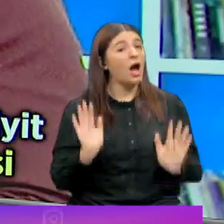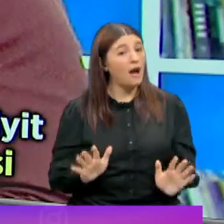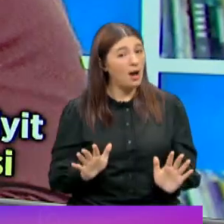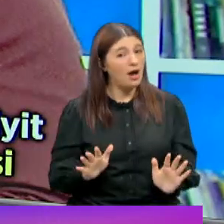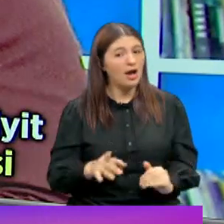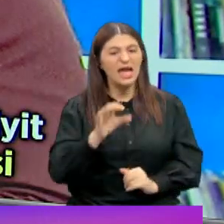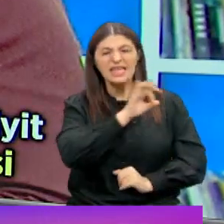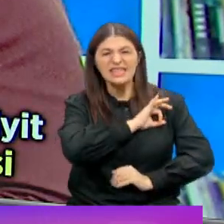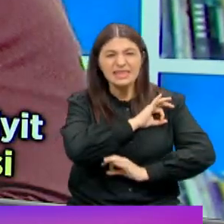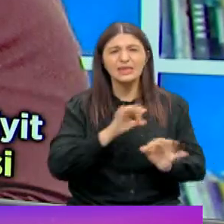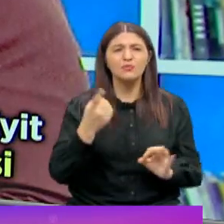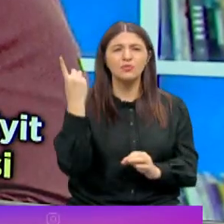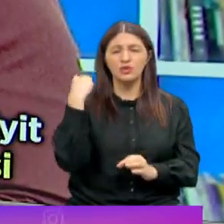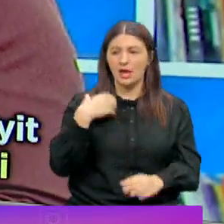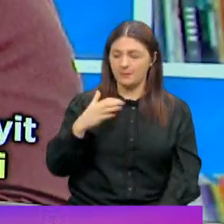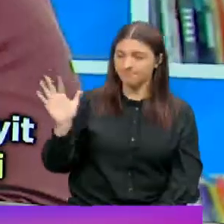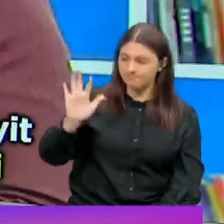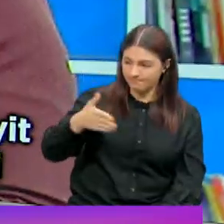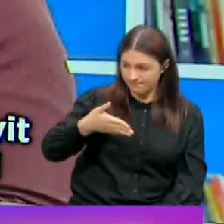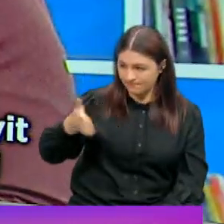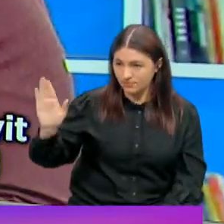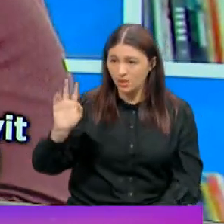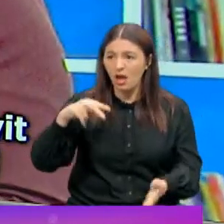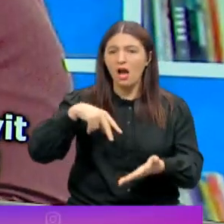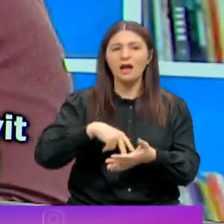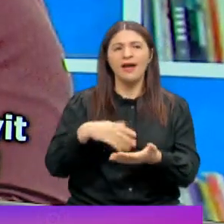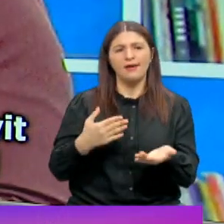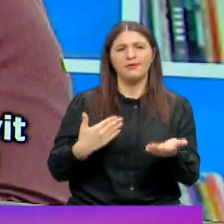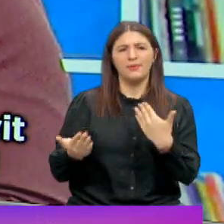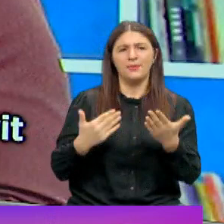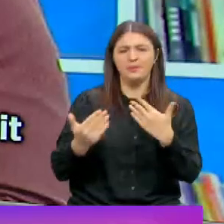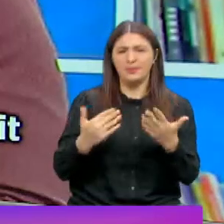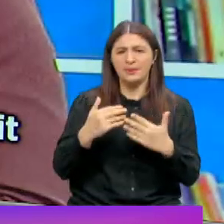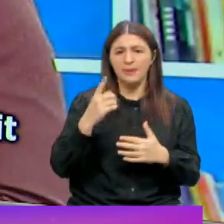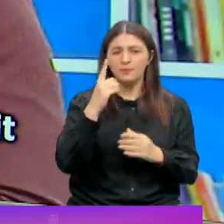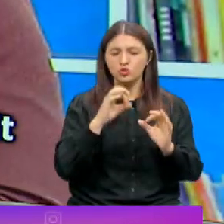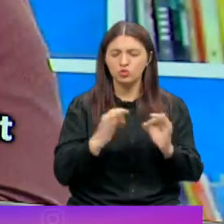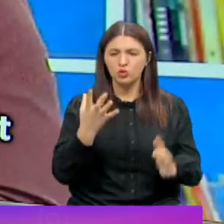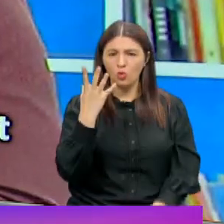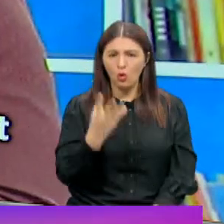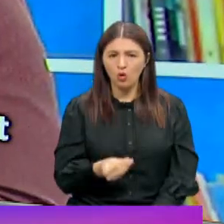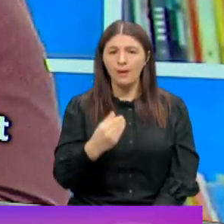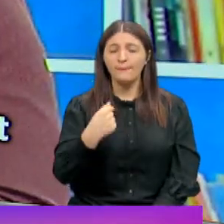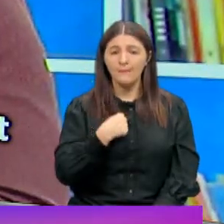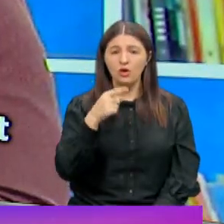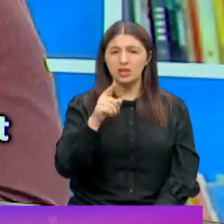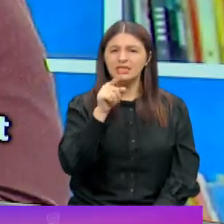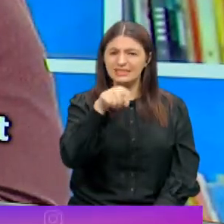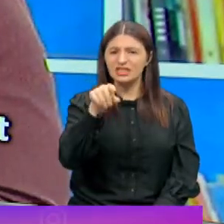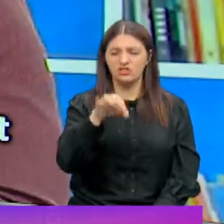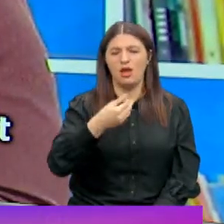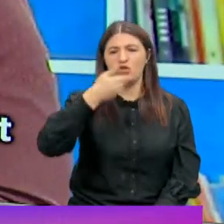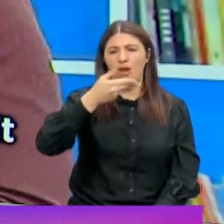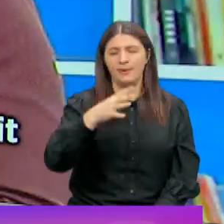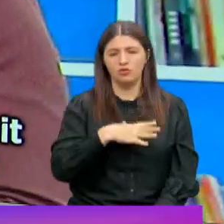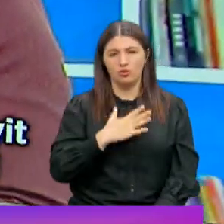tam dün kendisini uğurlarken, ayaküstü sohbet ederken bir cümlesi oldu. Ben onu da sizlere şimdi